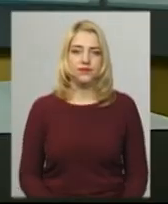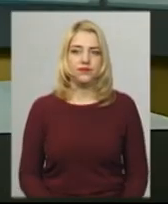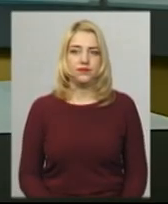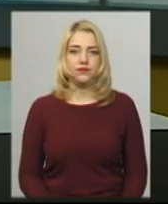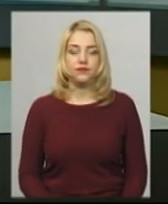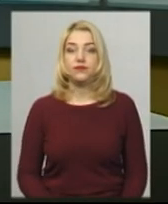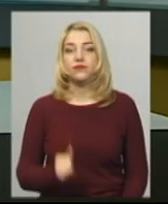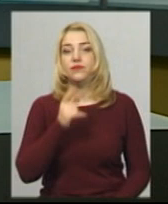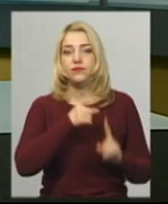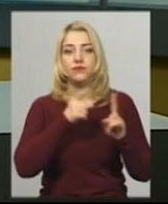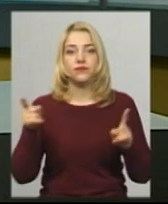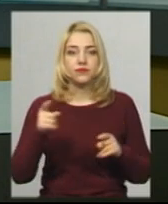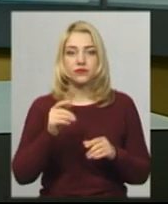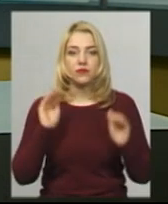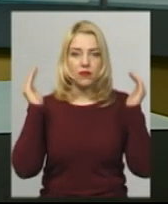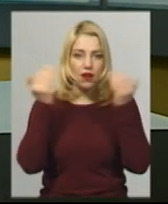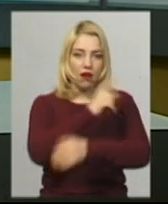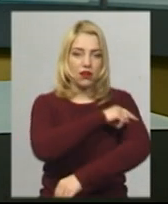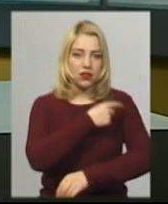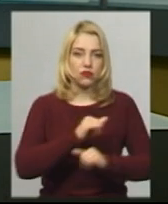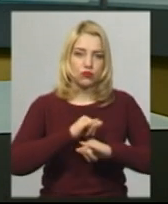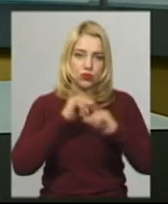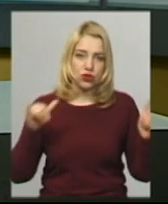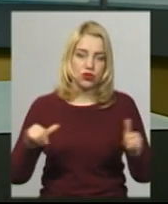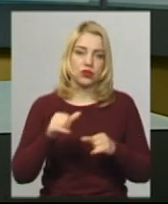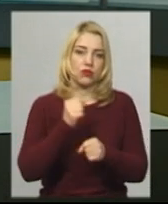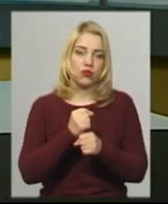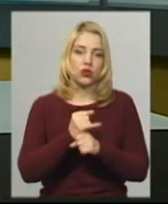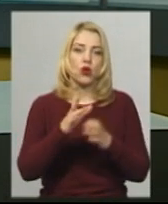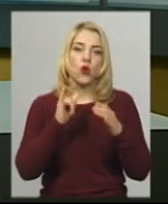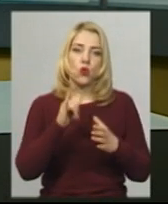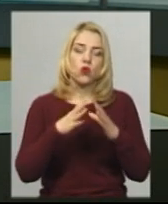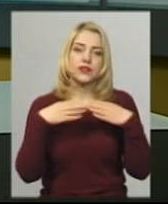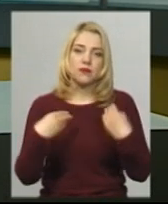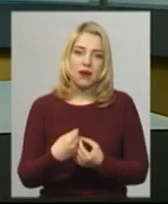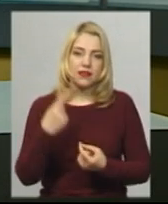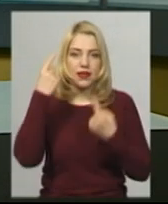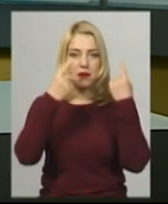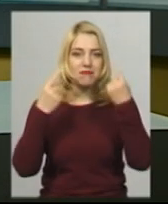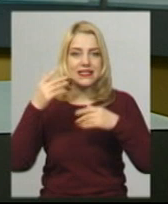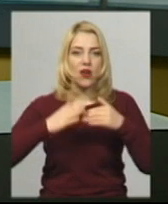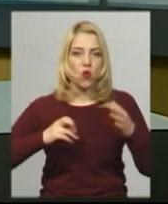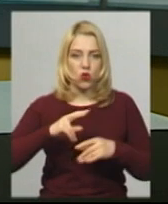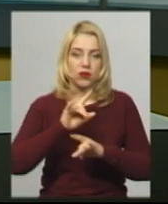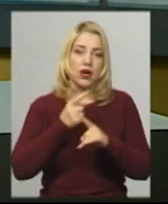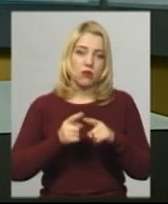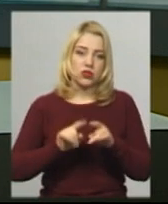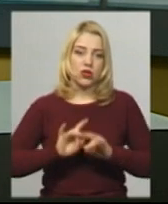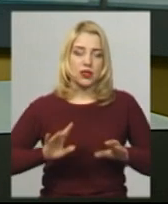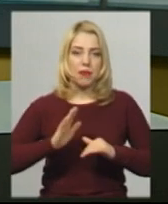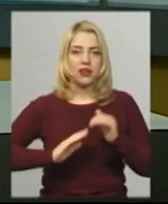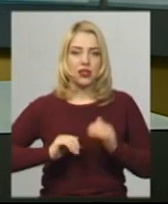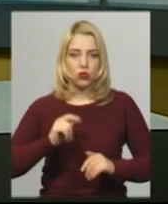В період карантину побільшало роботи у сімейних психологів. Про це Суспільному розповіла практикуючий психолог з